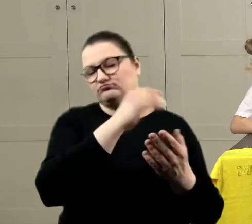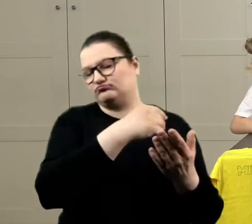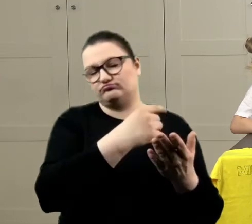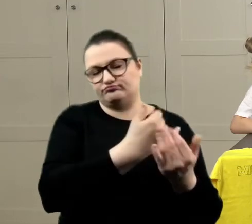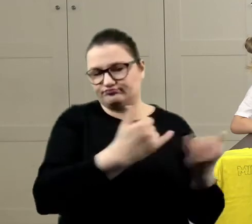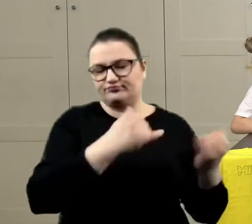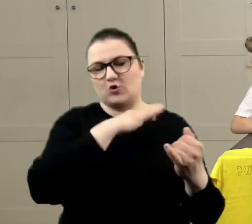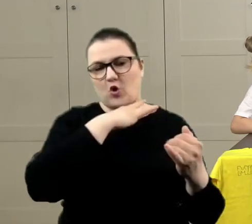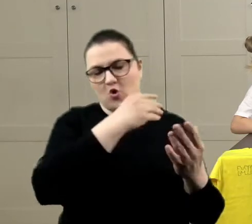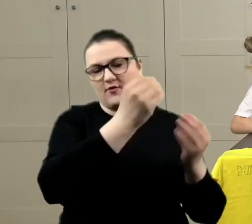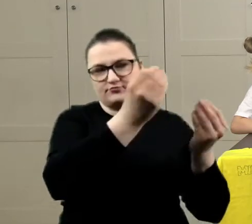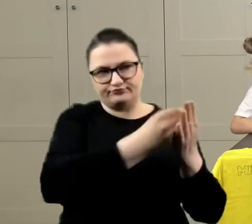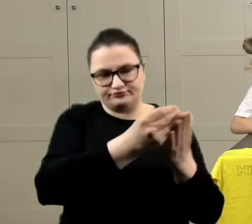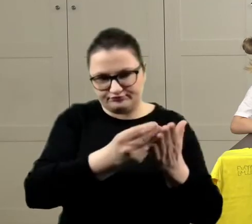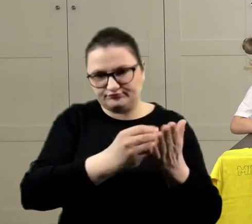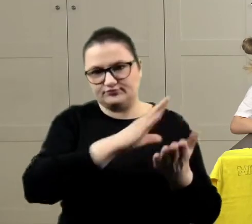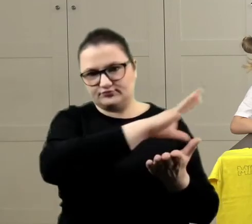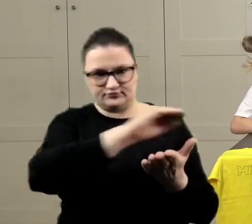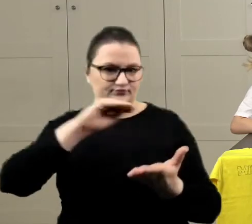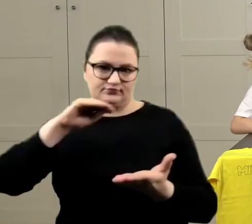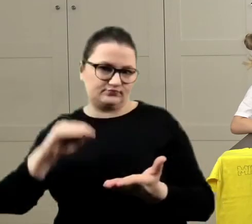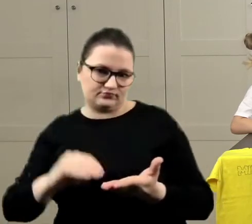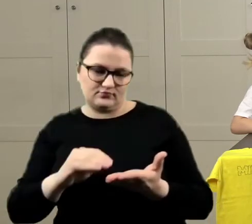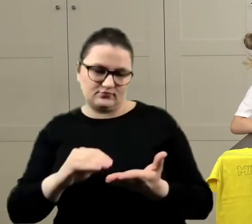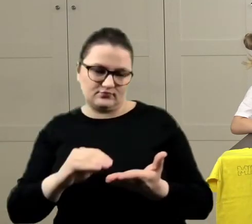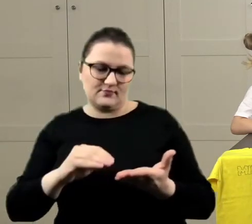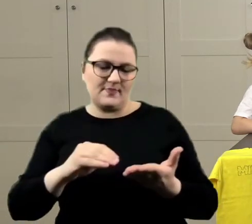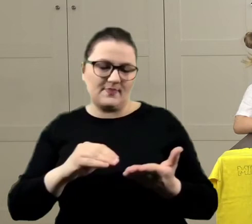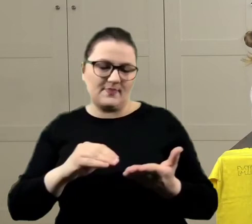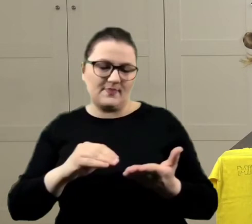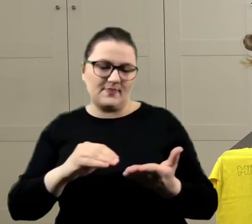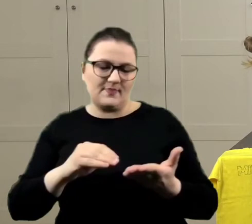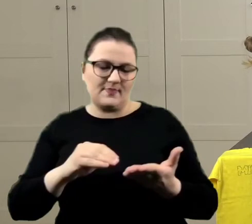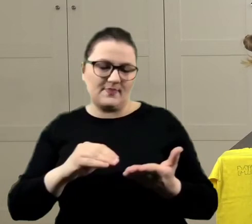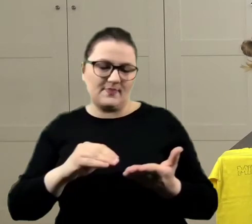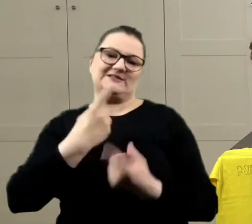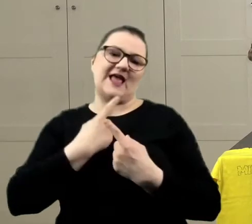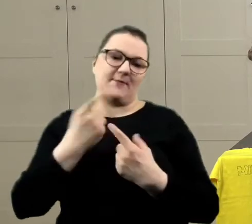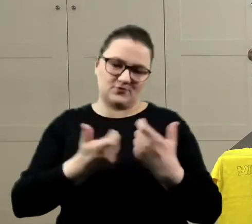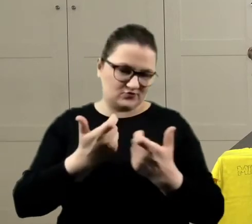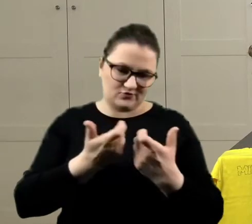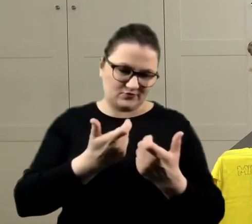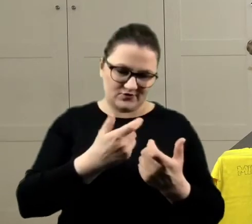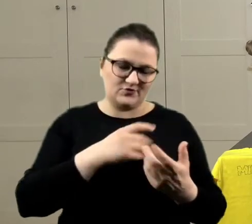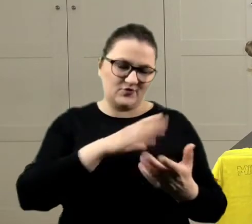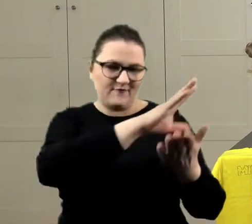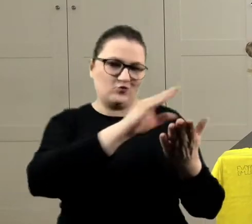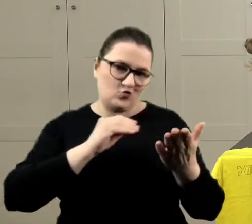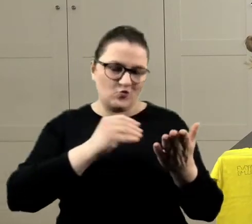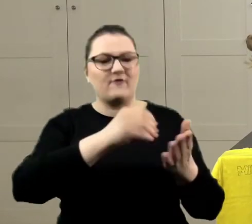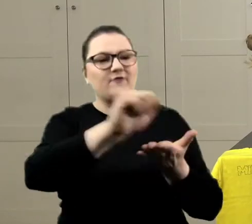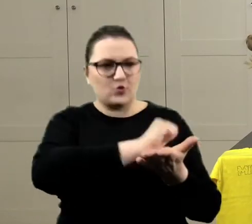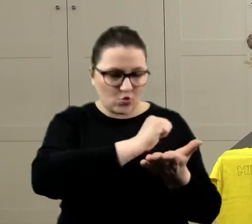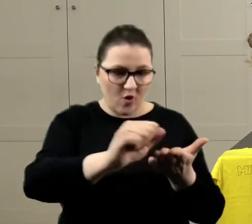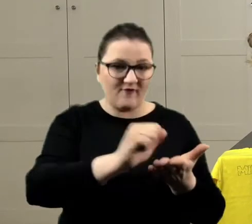sami go rysować, możecie sobie pomóc. I kolorowankę taką sobie wydrukować. Tylko pamiętajcie